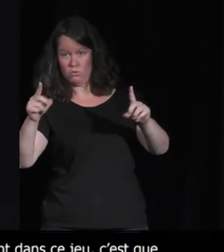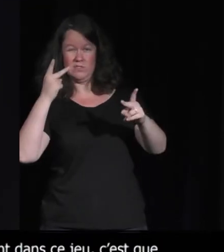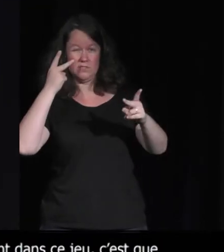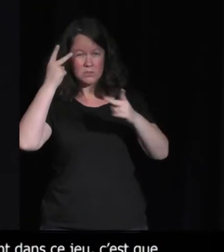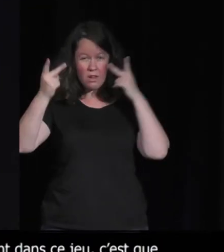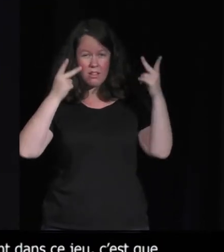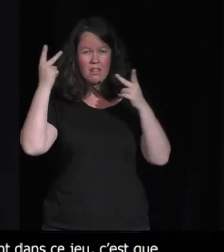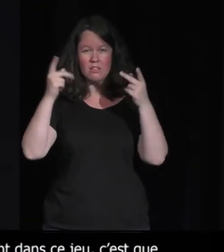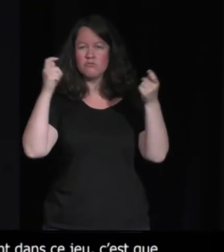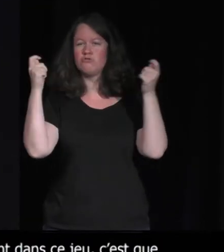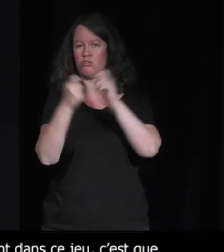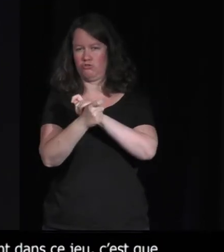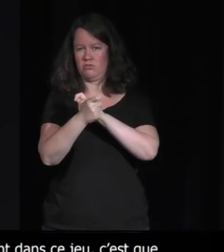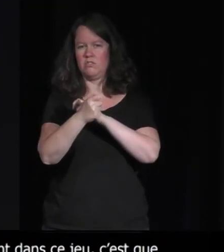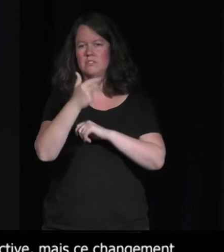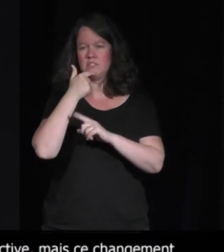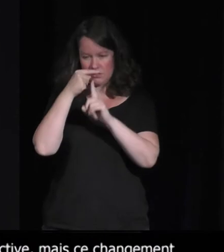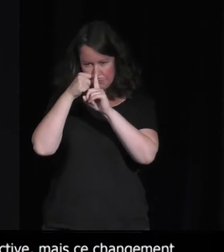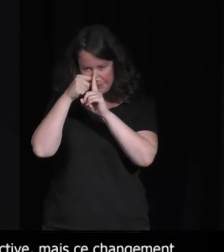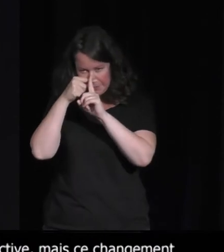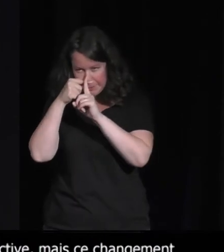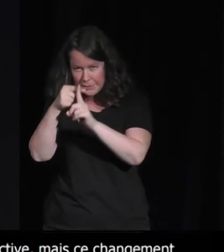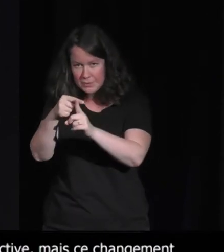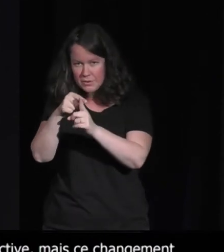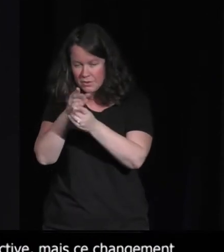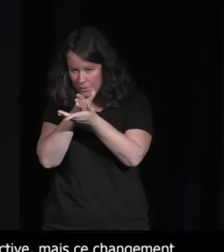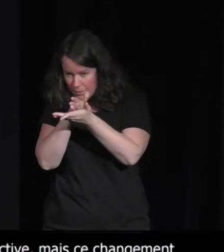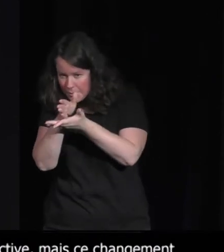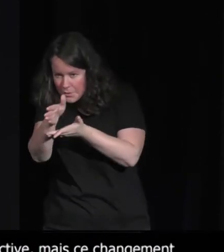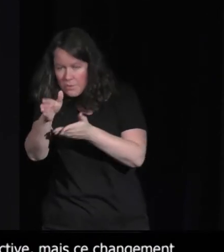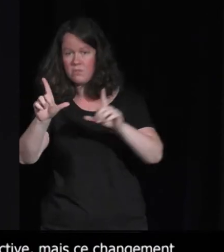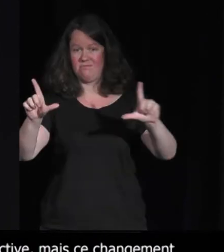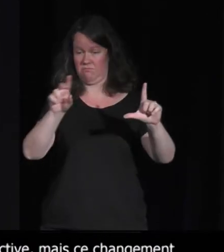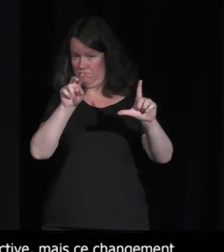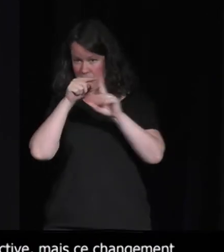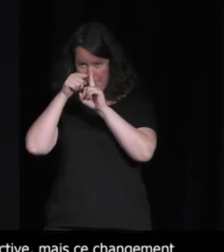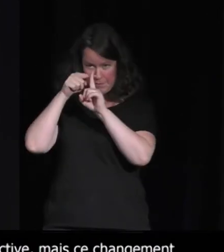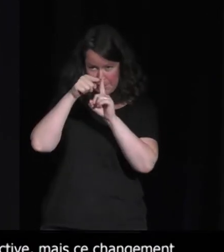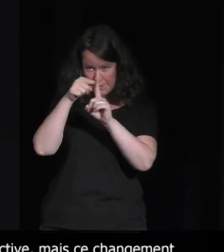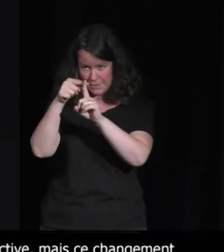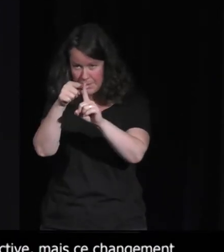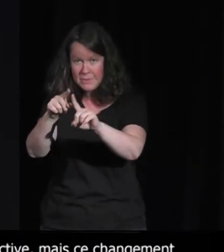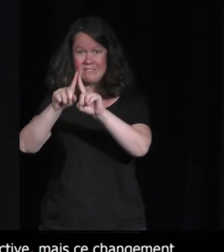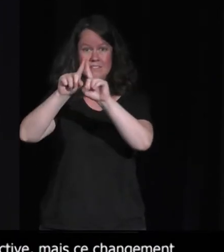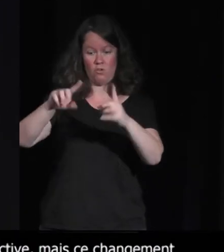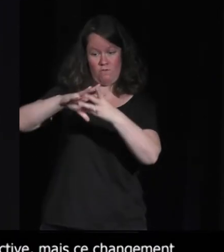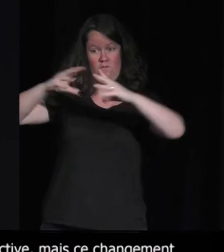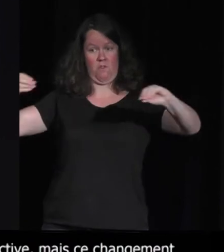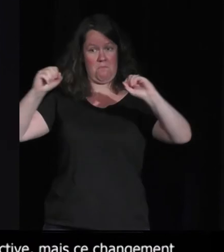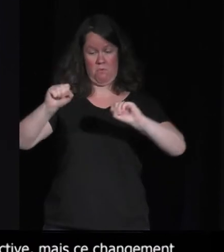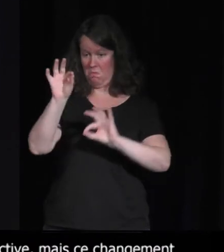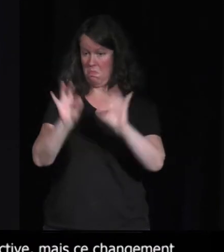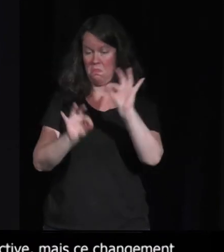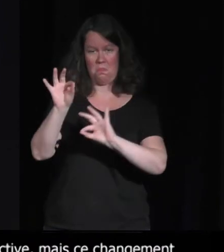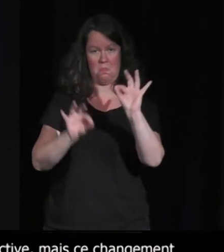du pistage. C'est-à-dire qu'on peut changer le mode de visualisation. Et là, on voit toutes les